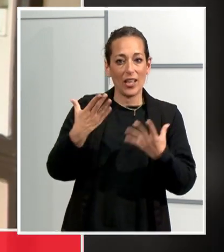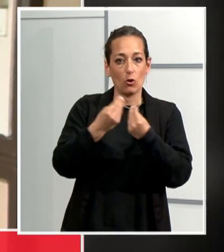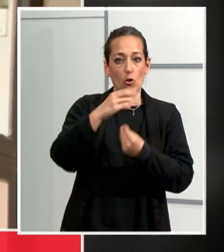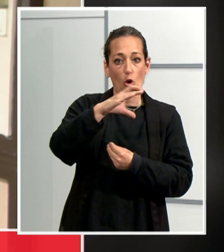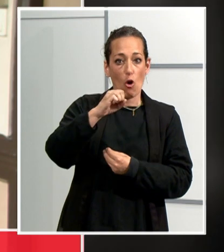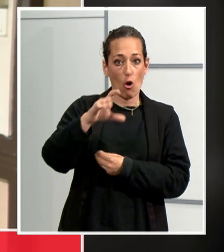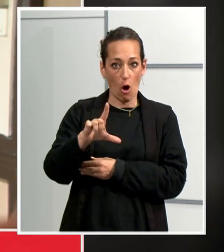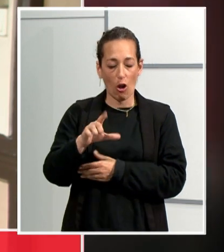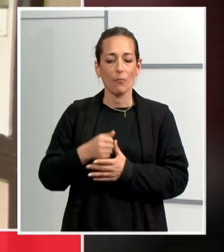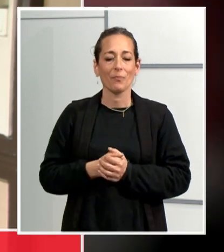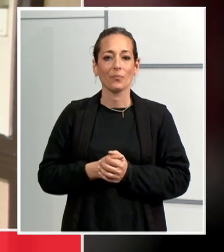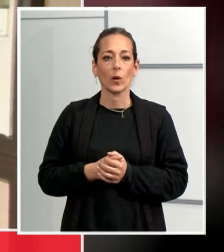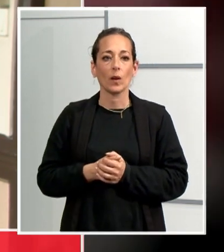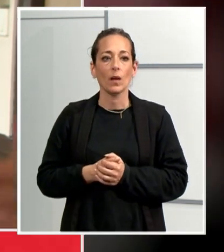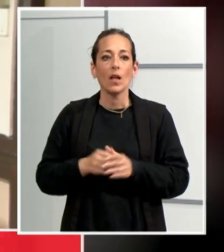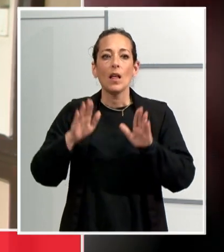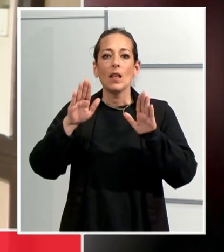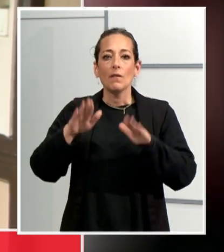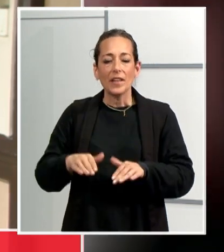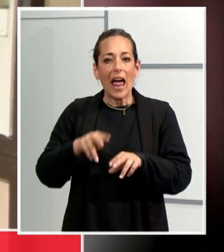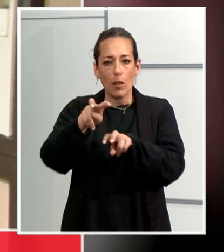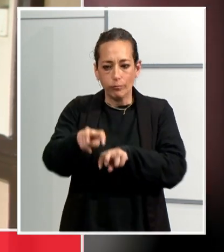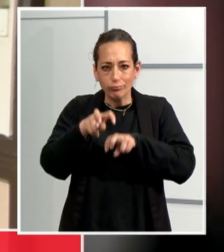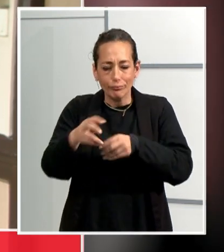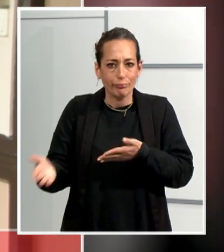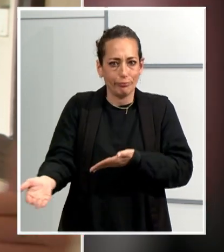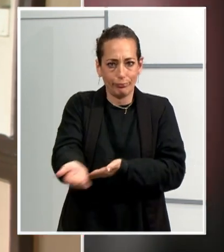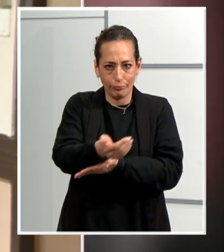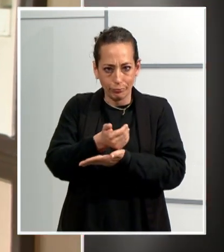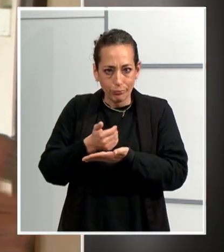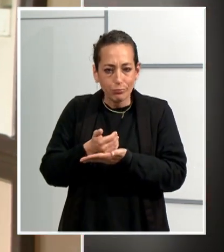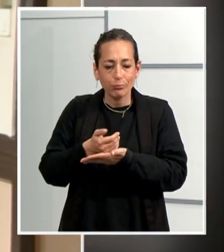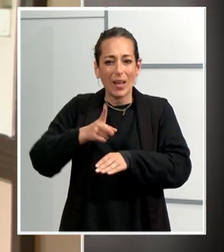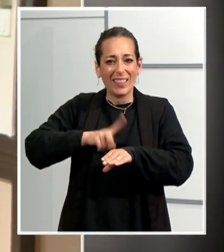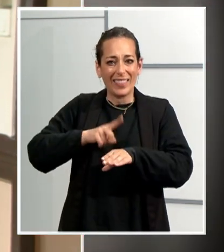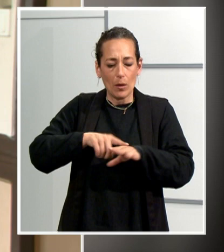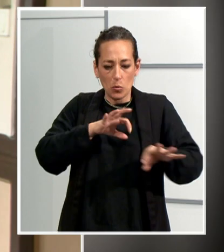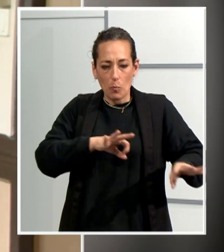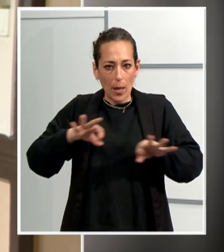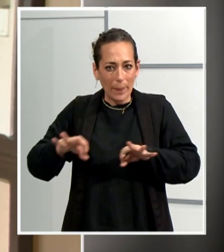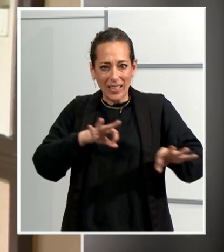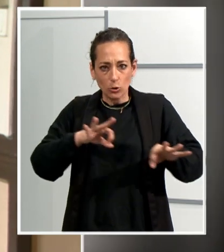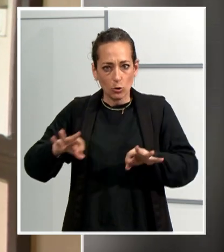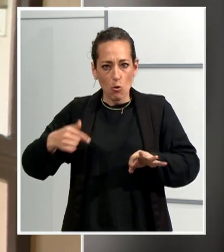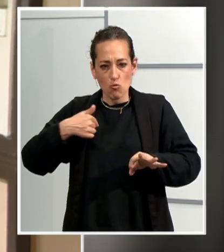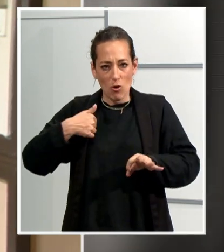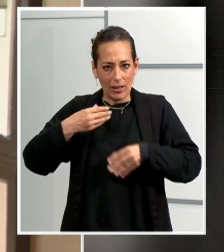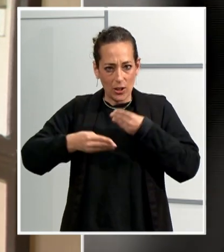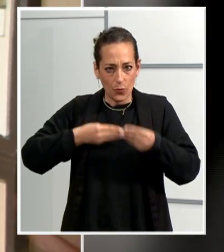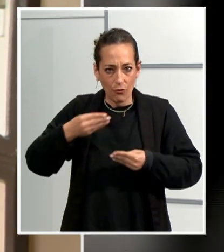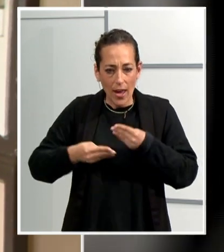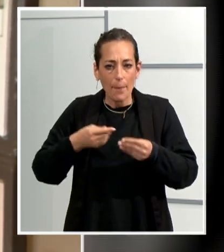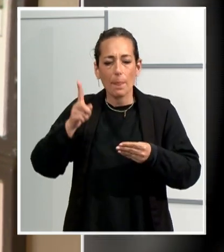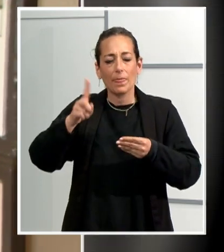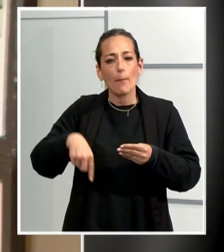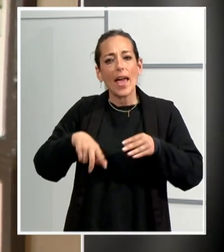'avaluació de collita, del temps de preparació i elaboració que havíem de fer nosaltres, també les